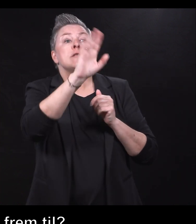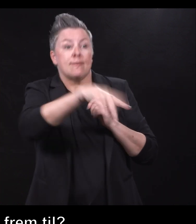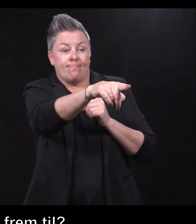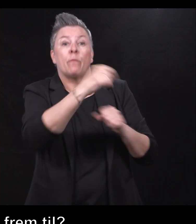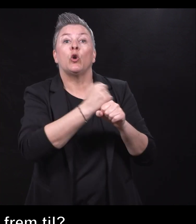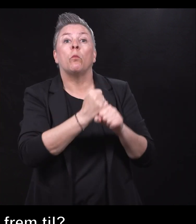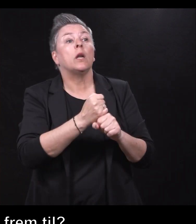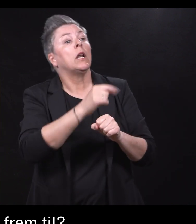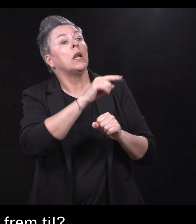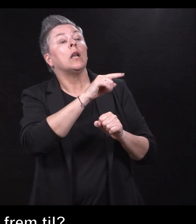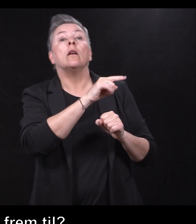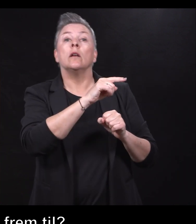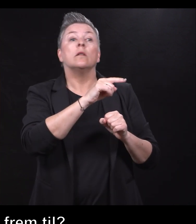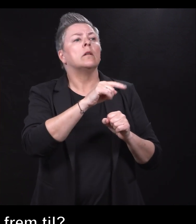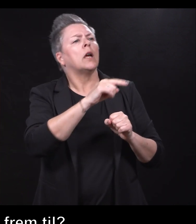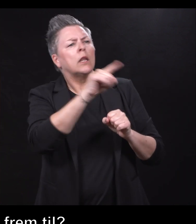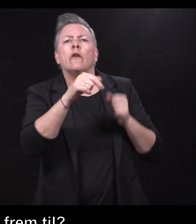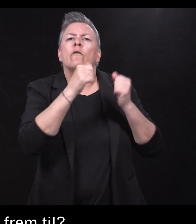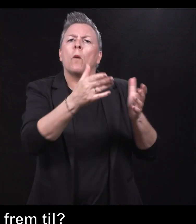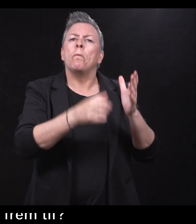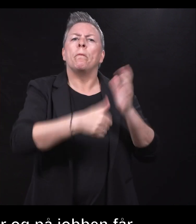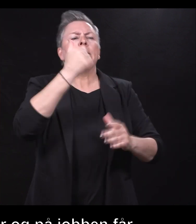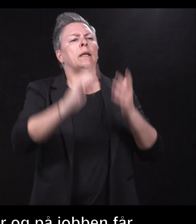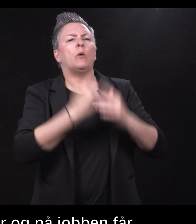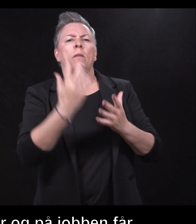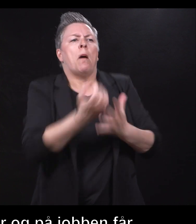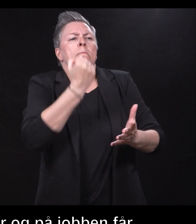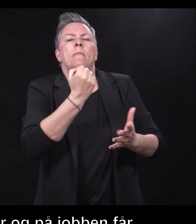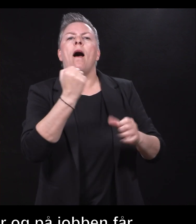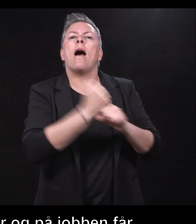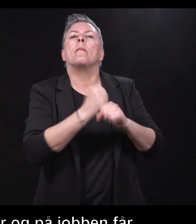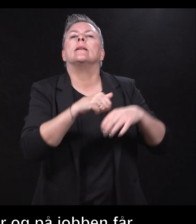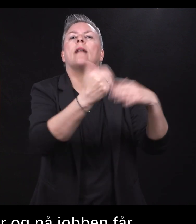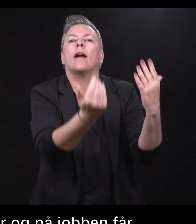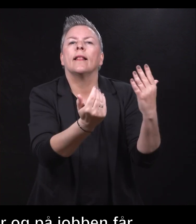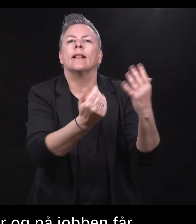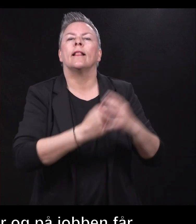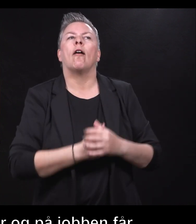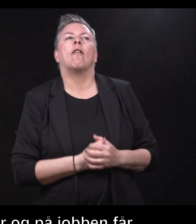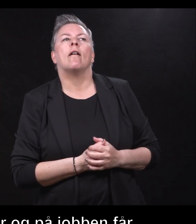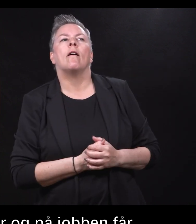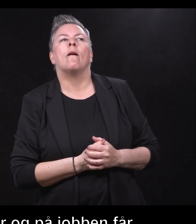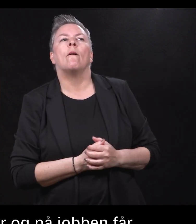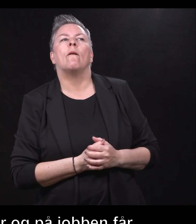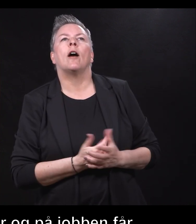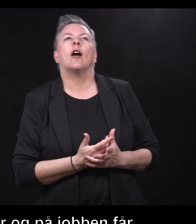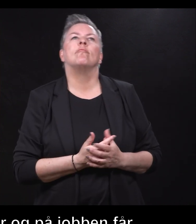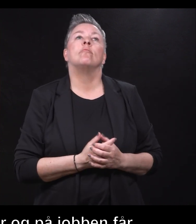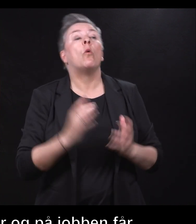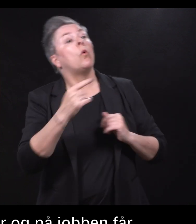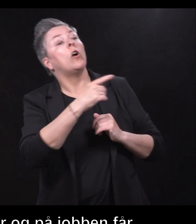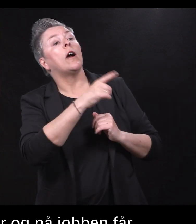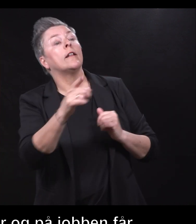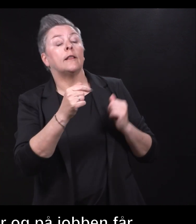best mulig utbytte av arbeidsdagen. Og at de får